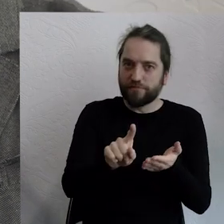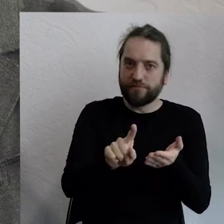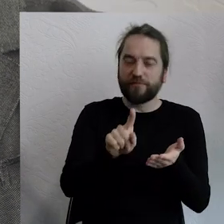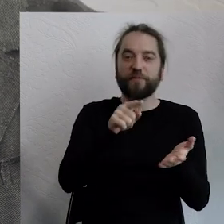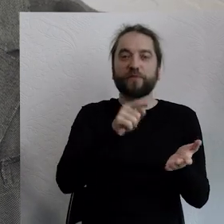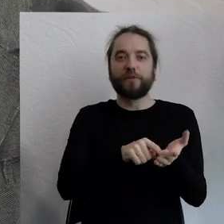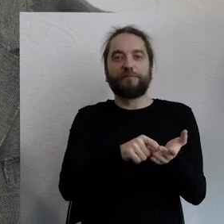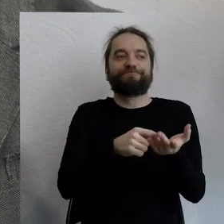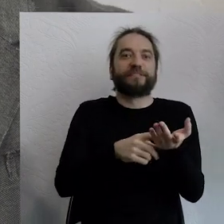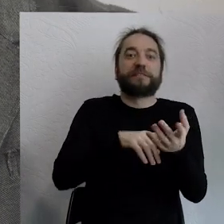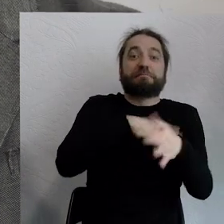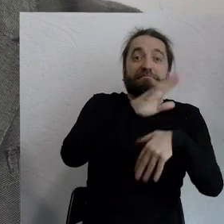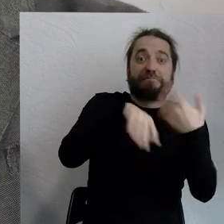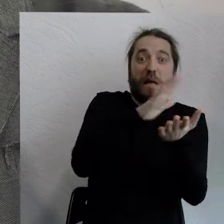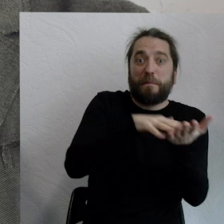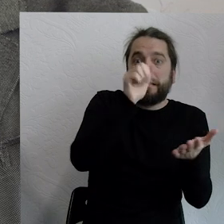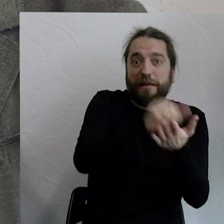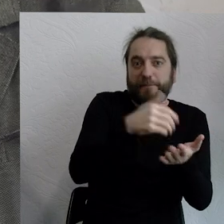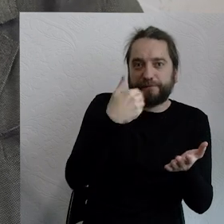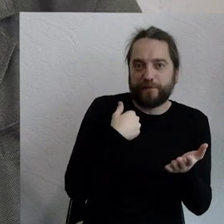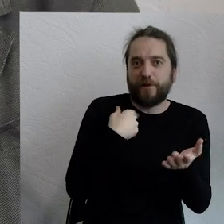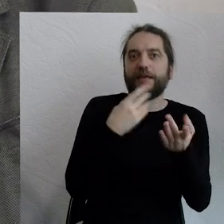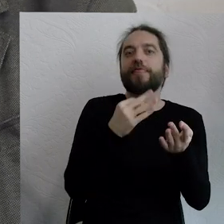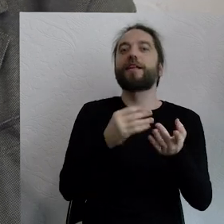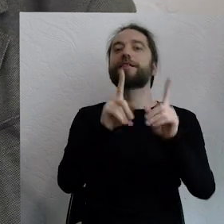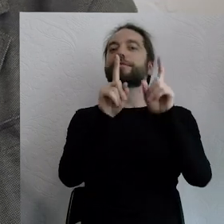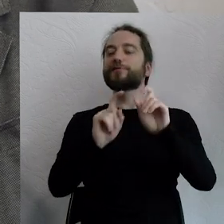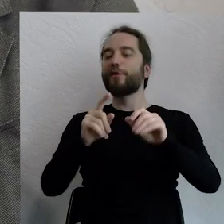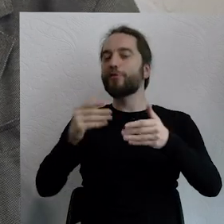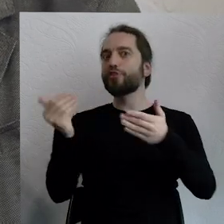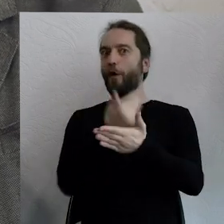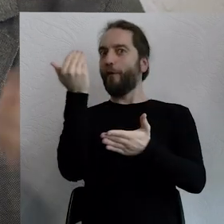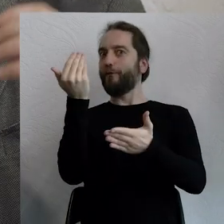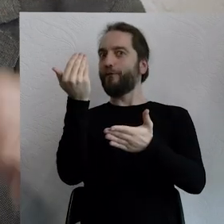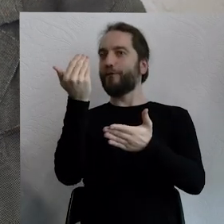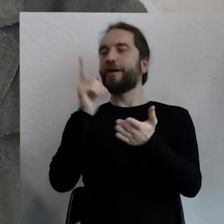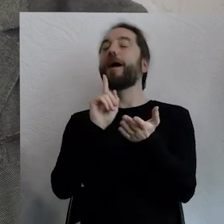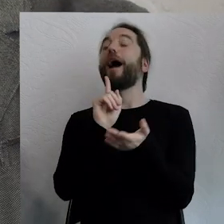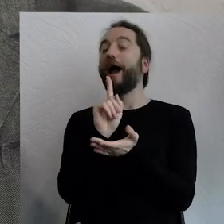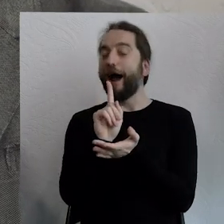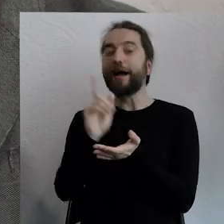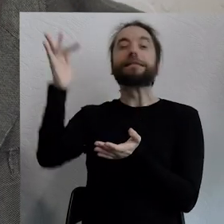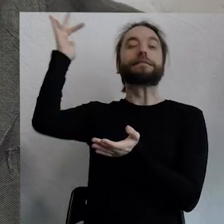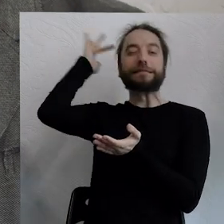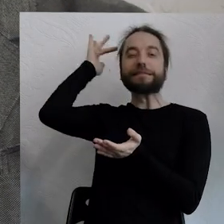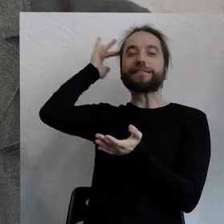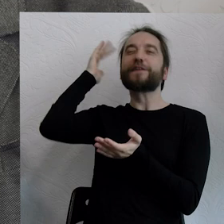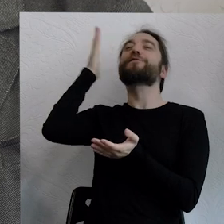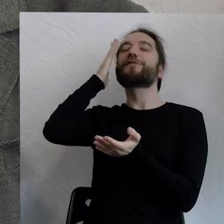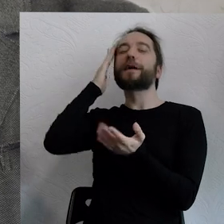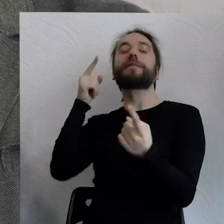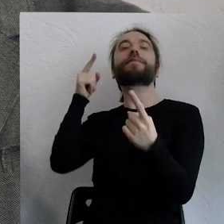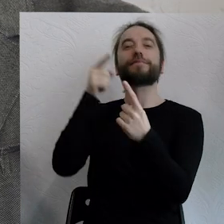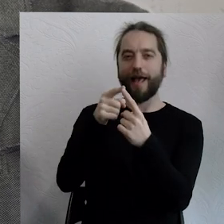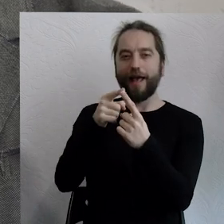coś nam się przewróciło, ale zaczynamy od nowa. Zaczynamy od nowa, wiedząc jednak, jakie mamy cele i jakie mamy narzędzia,